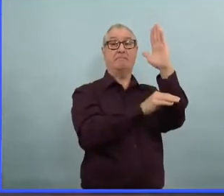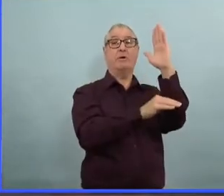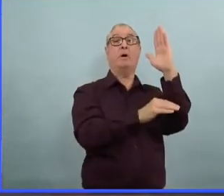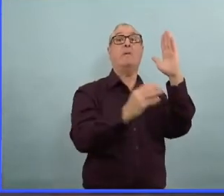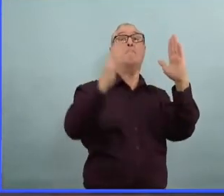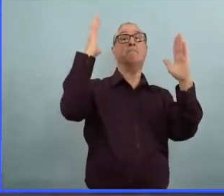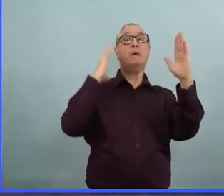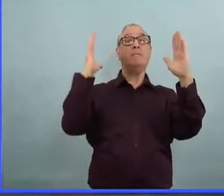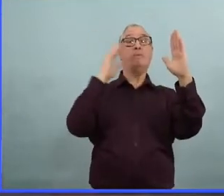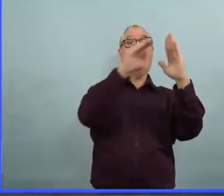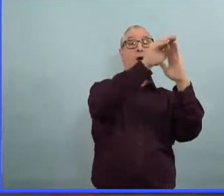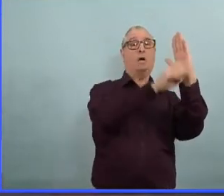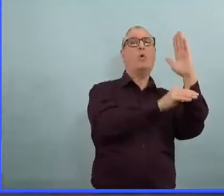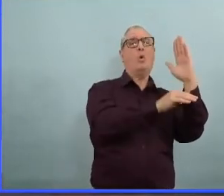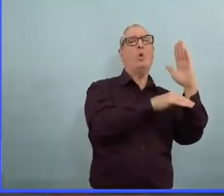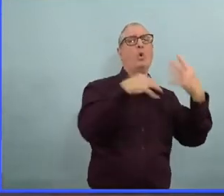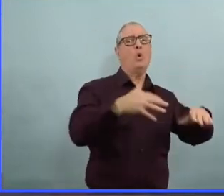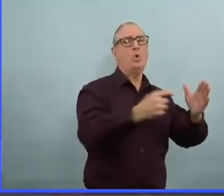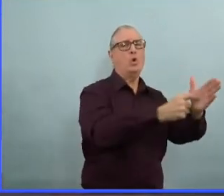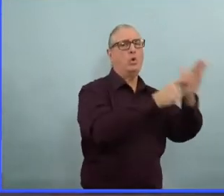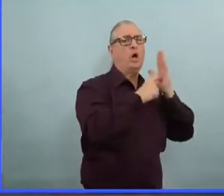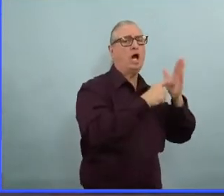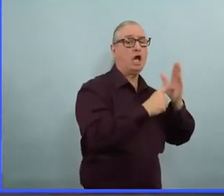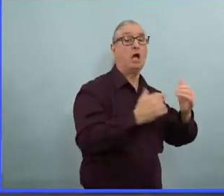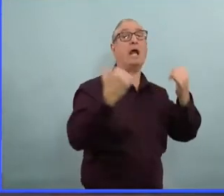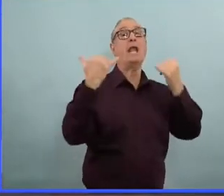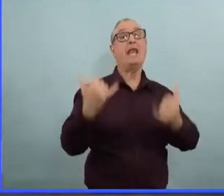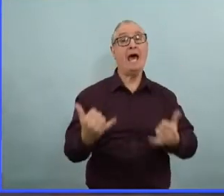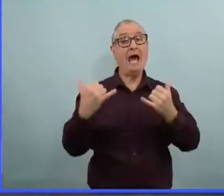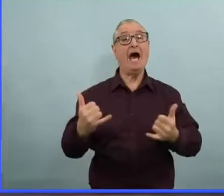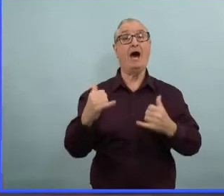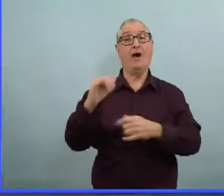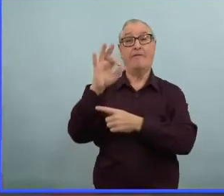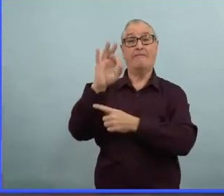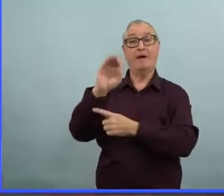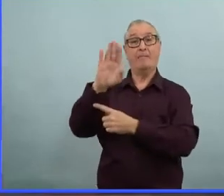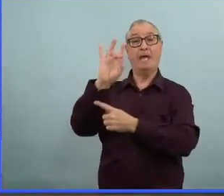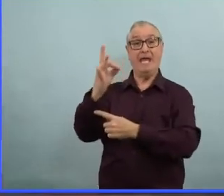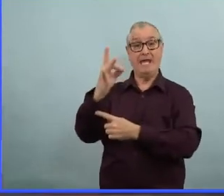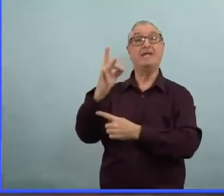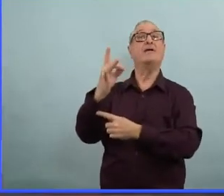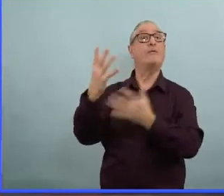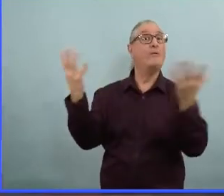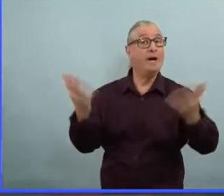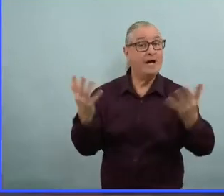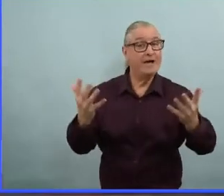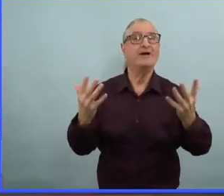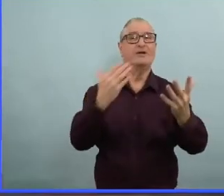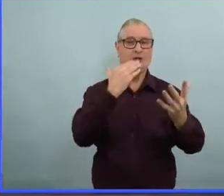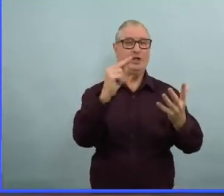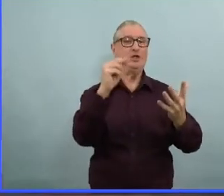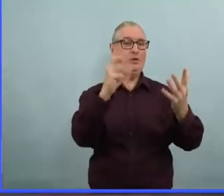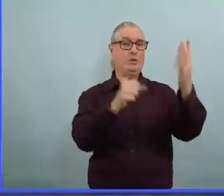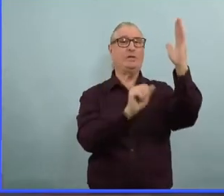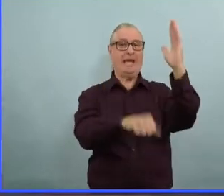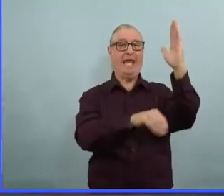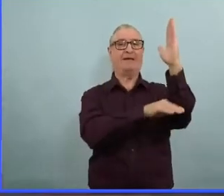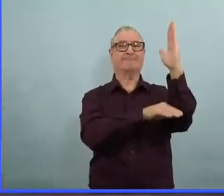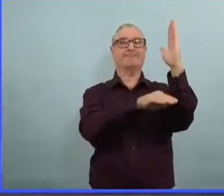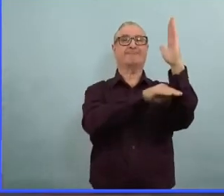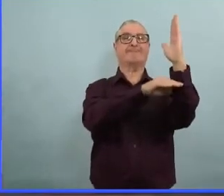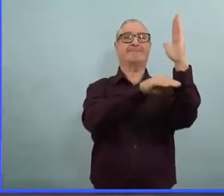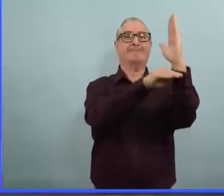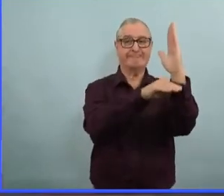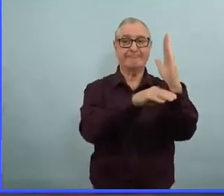publique, les nouveaux ordres de santé publique entrent en vigueur le 8 février. Ils vont être en vigueur pendant deux semaines. Alors, certains des